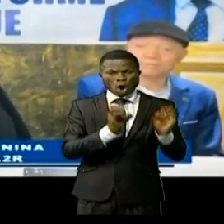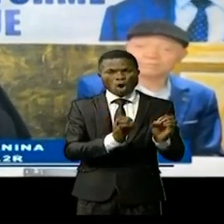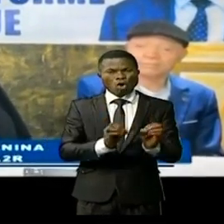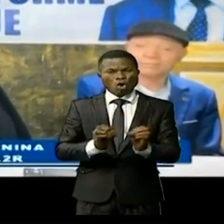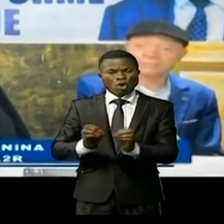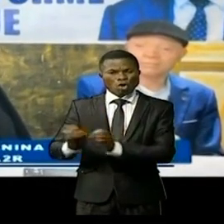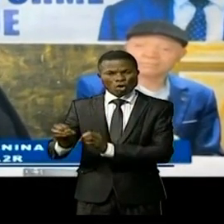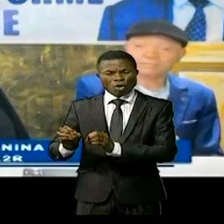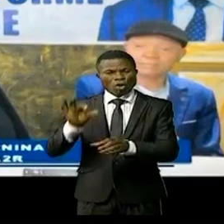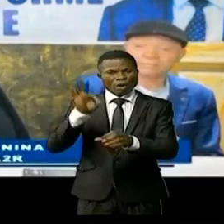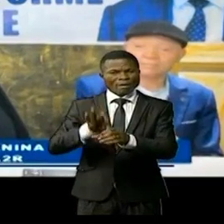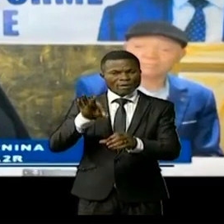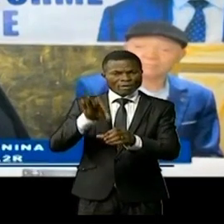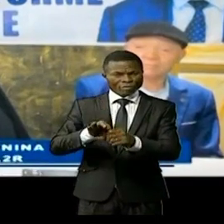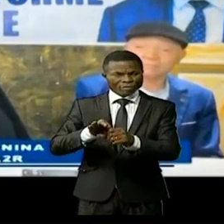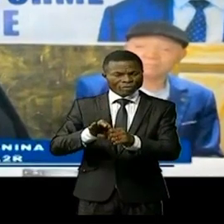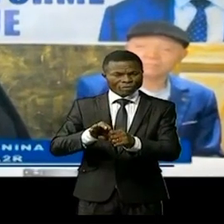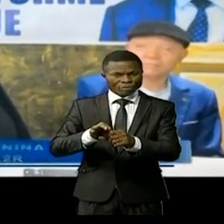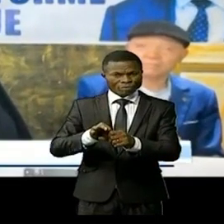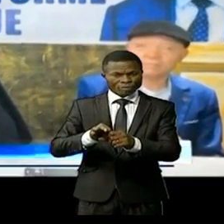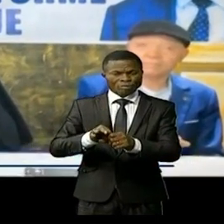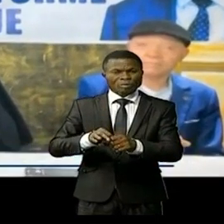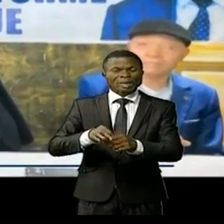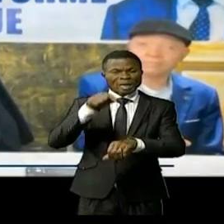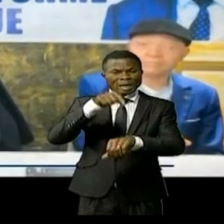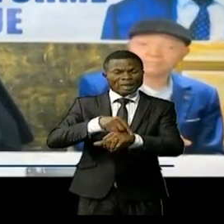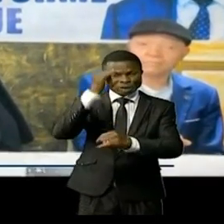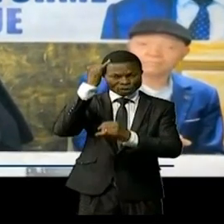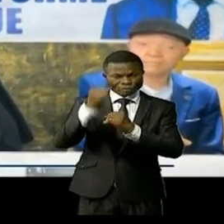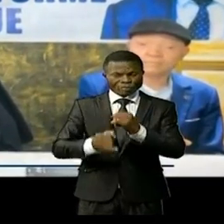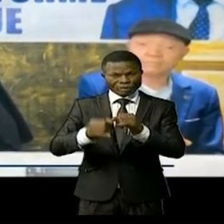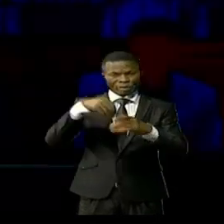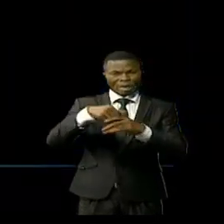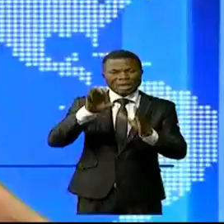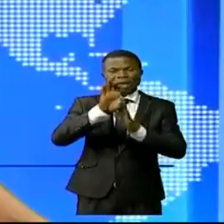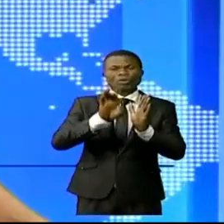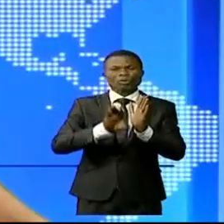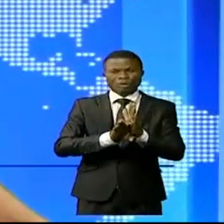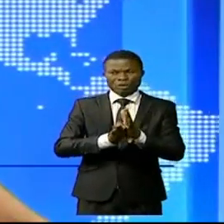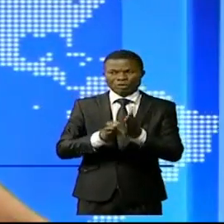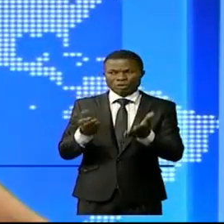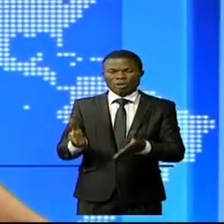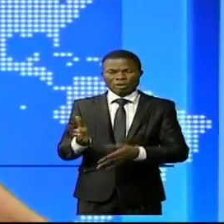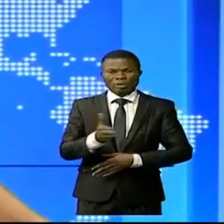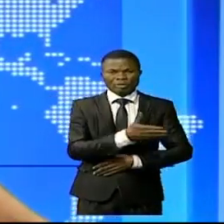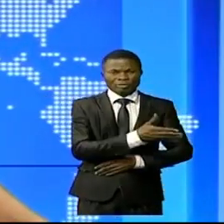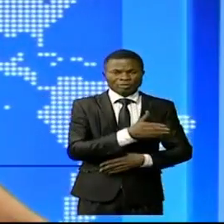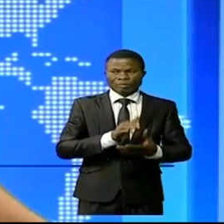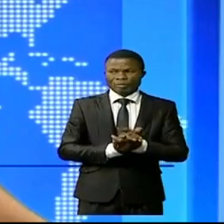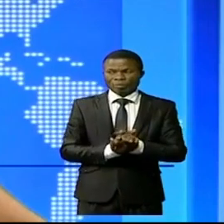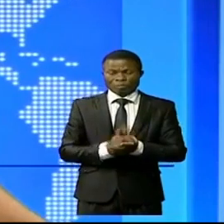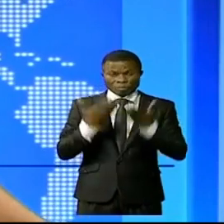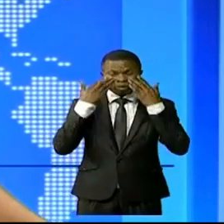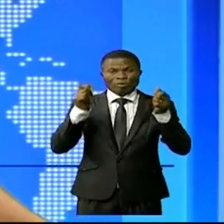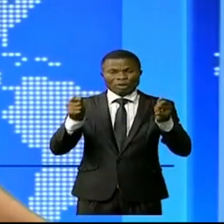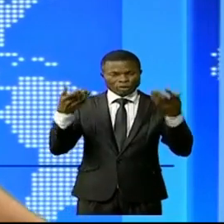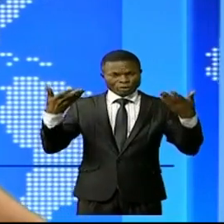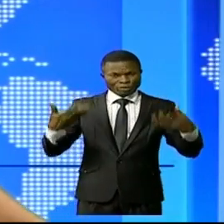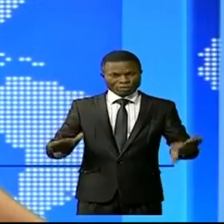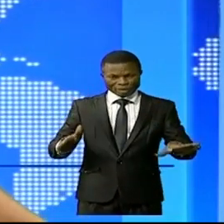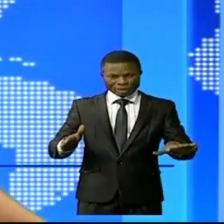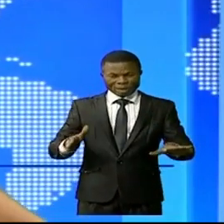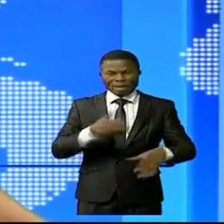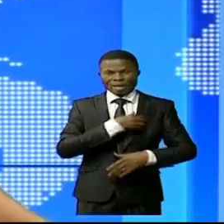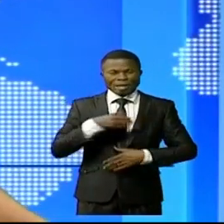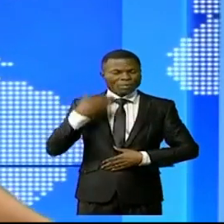des élections dans les délais constitutionnels les mots et c'est la fin de ce journal